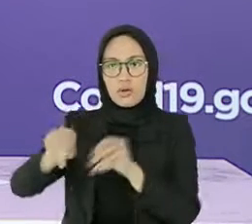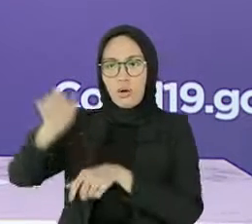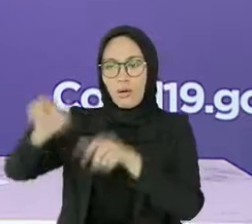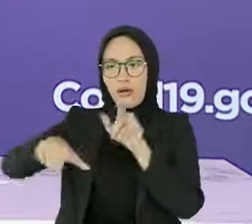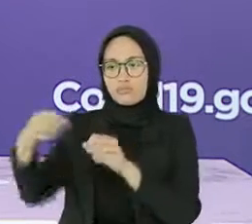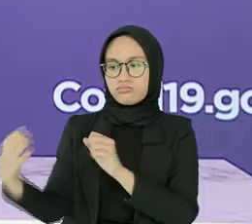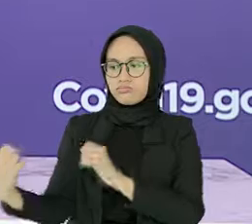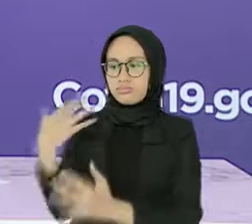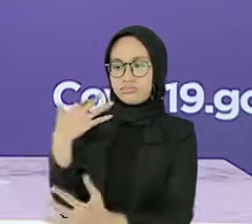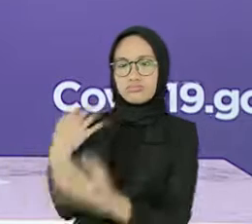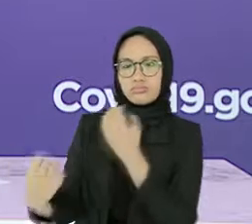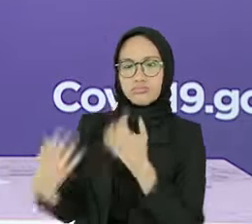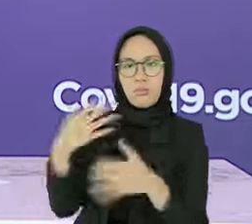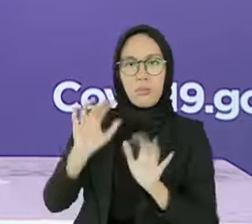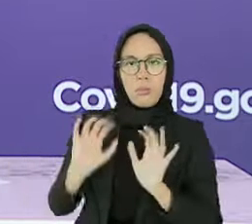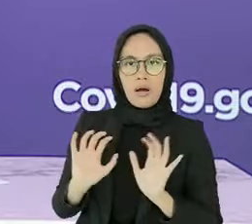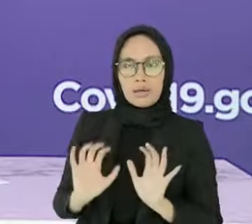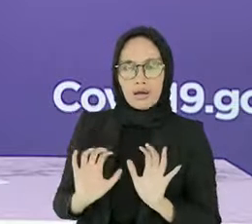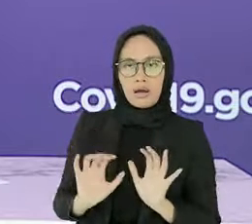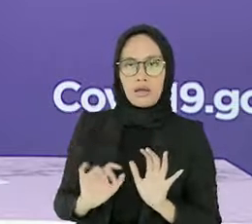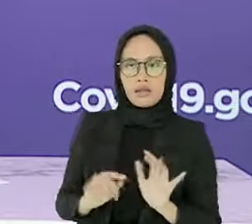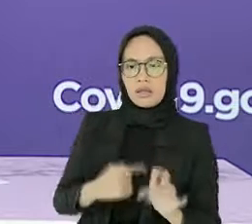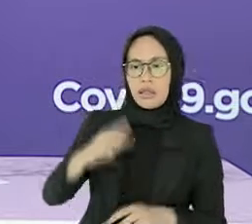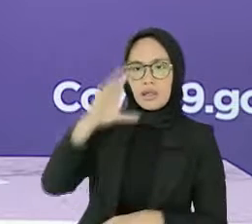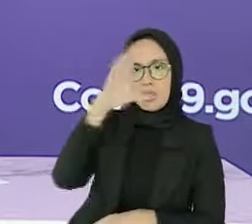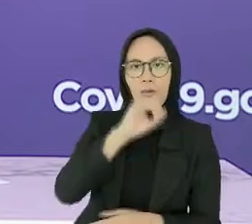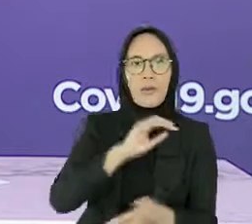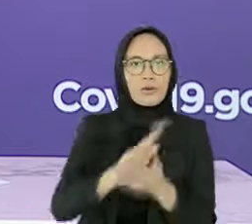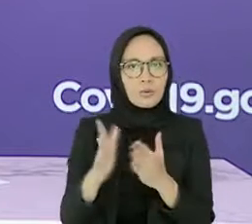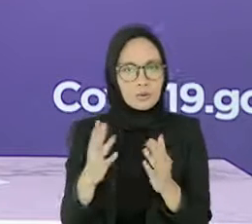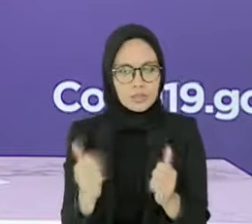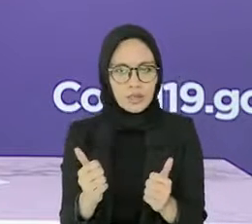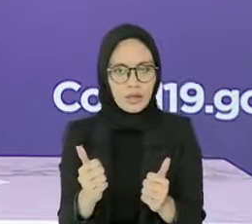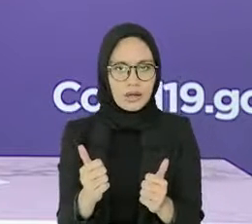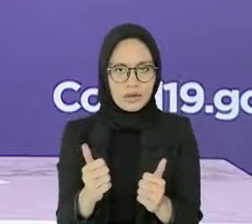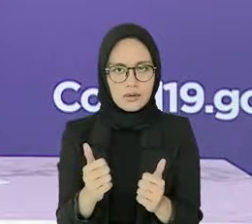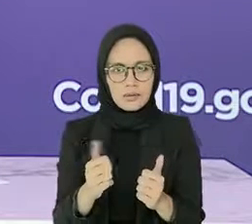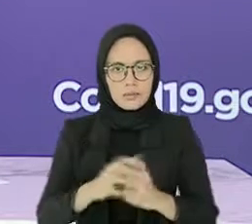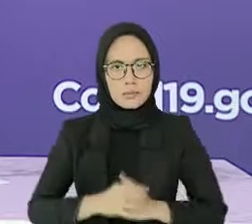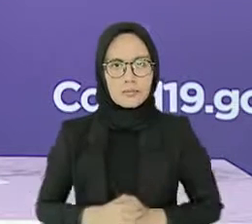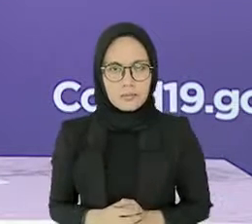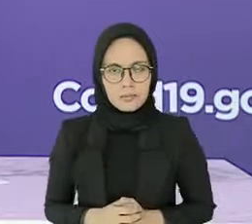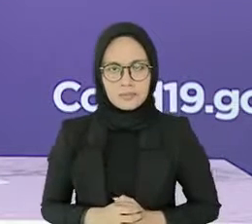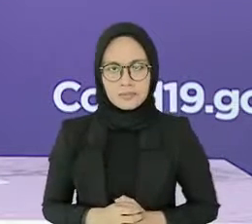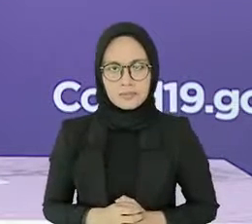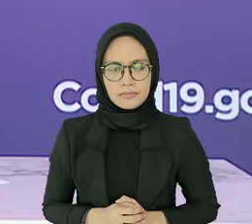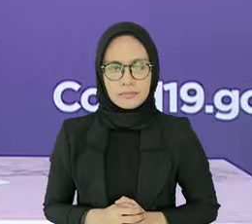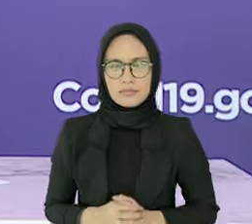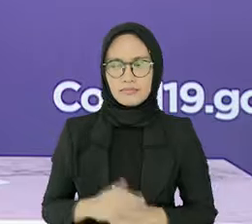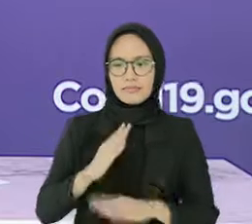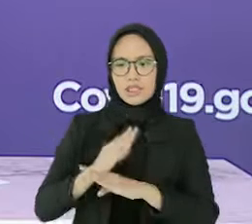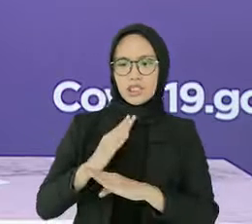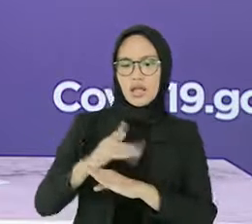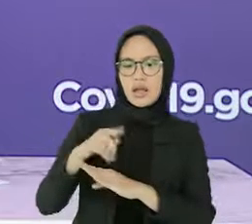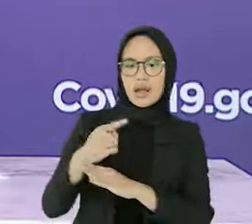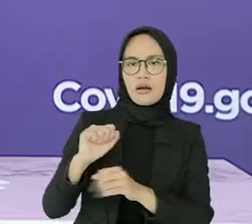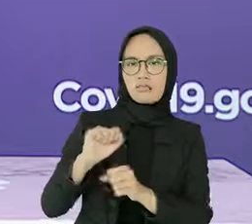segera terdeteksi dan ditangani dengan cepat sebelum lonjakan kasus yang signifikan kembali terjadi.